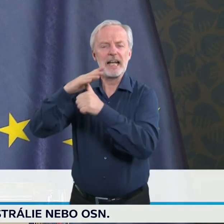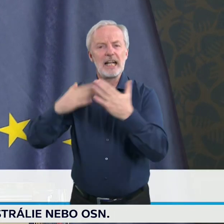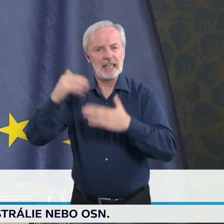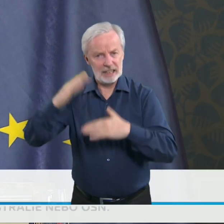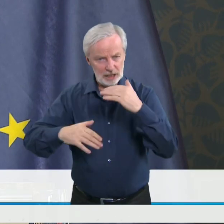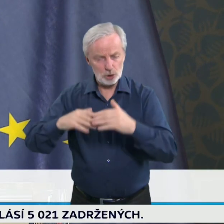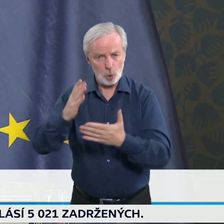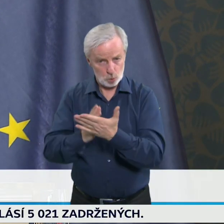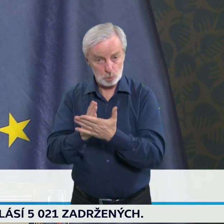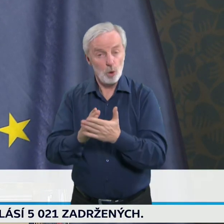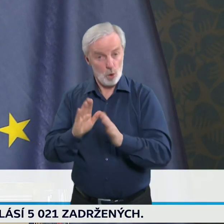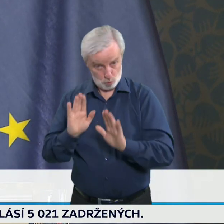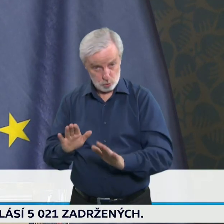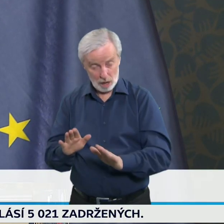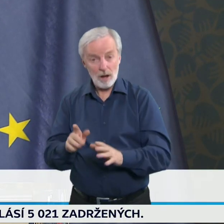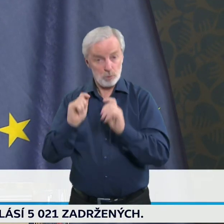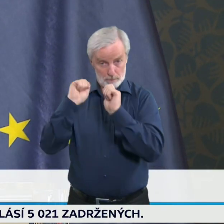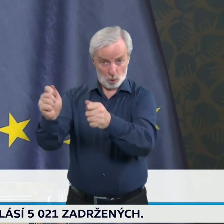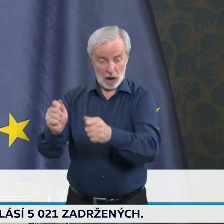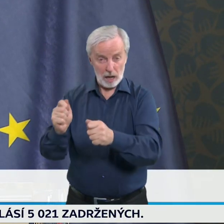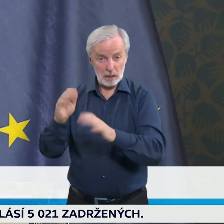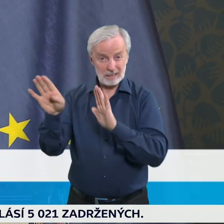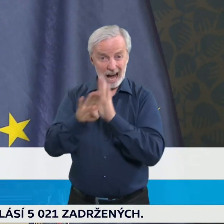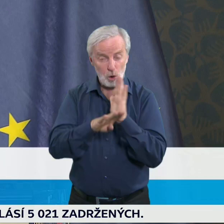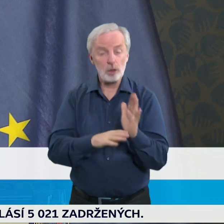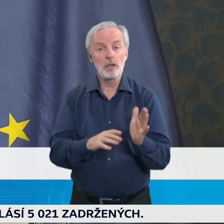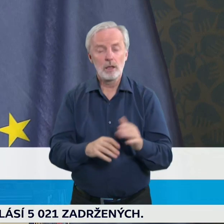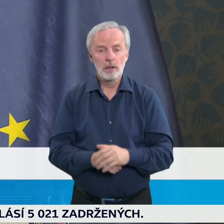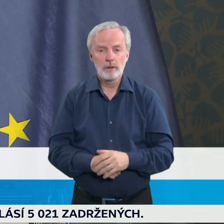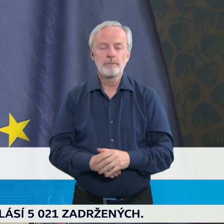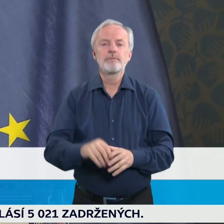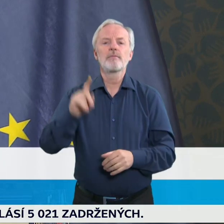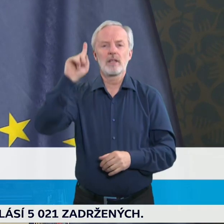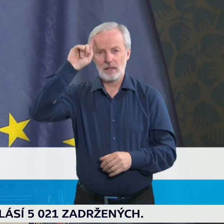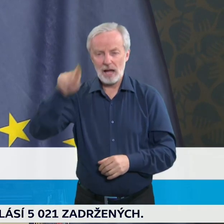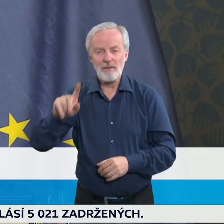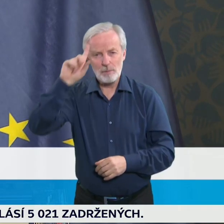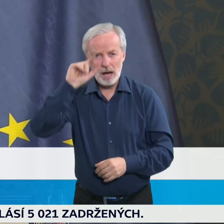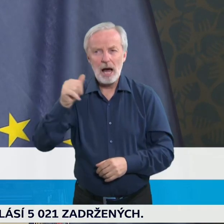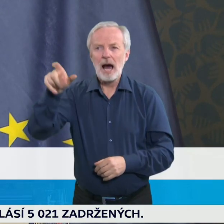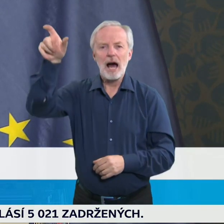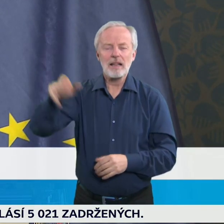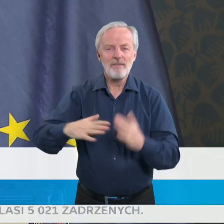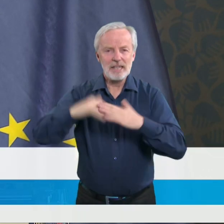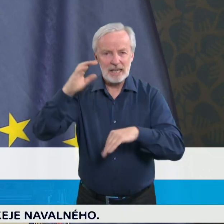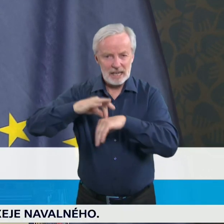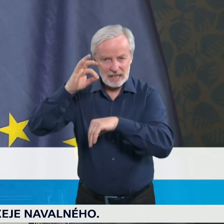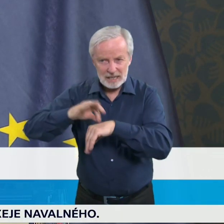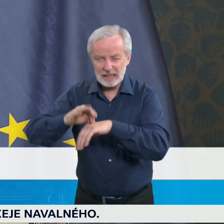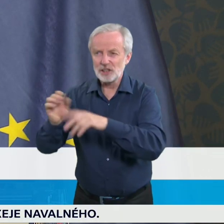jí chystáte předložit a kdy? Já vím, že hlavně hygienička toto diskutovala s řadou senátorů i